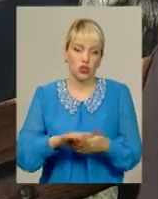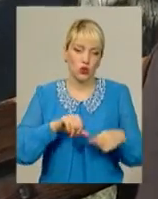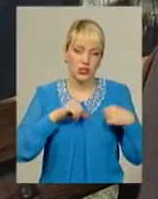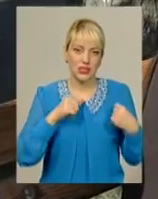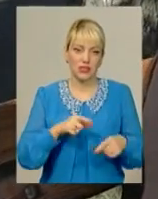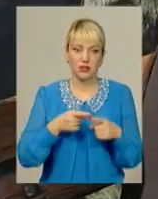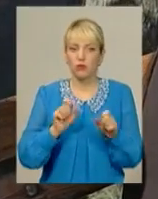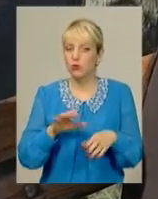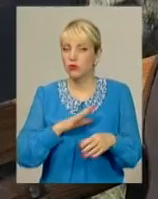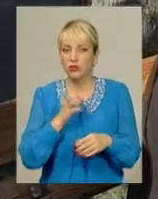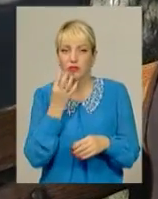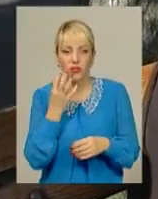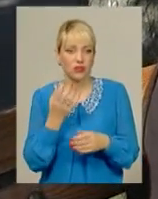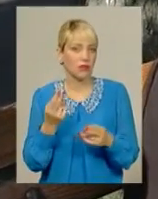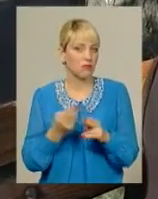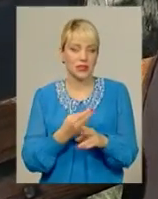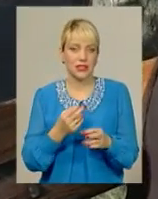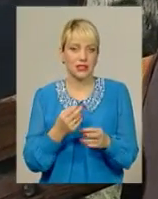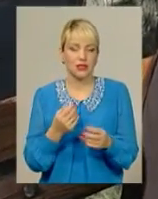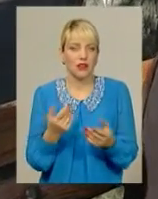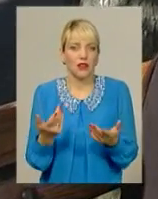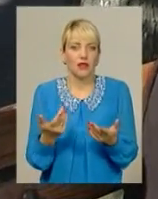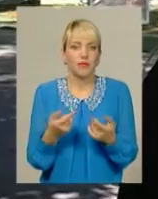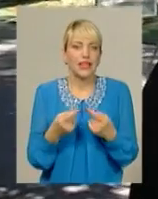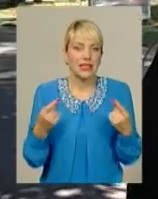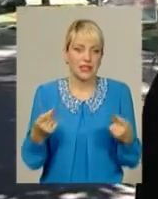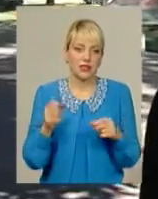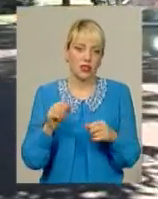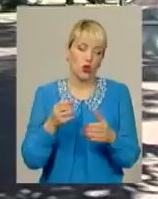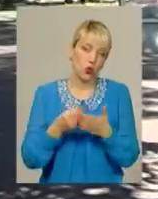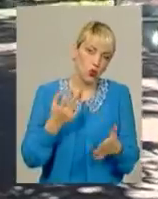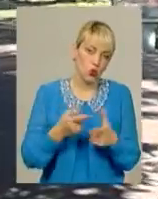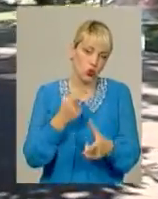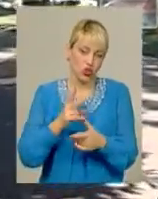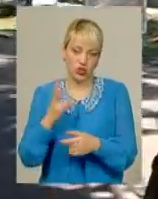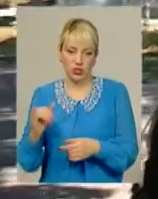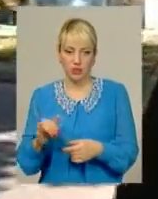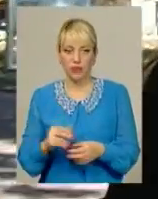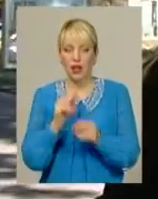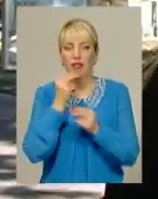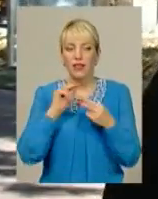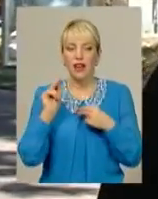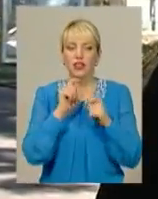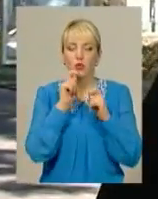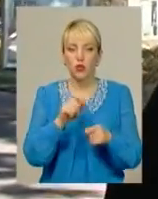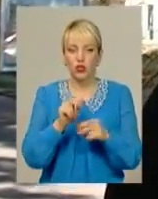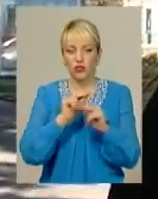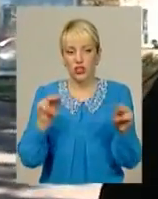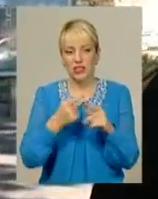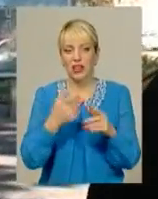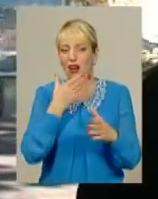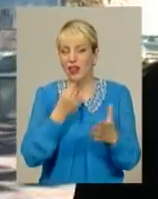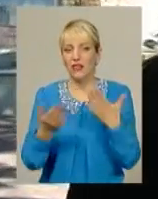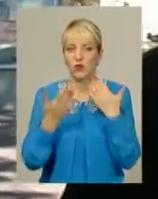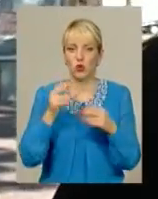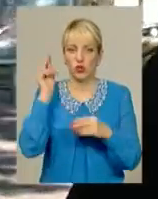без різниці, чи дорогий подарунок, чи ні. Найкращий подарунок вчителям – це гарне відношення учнів, гарне